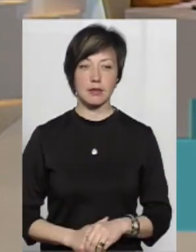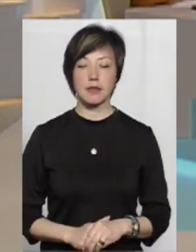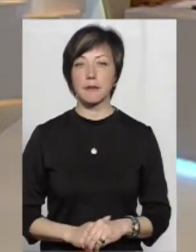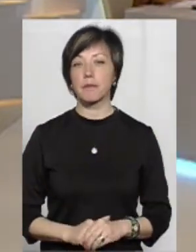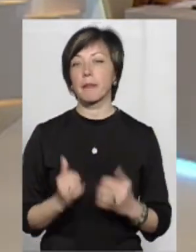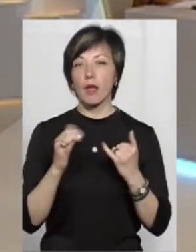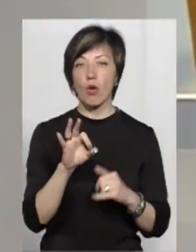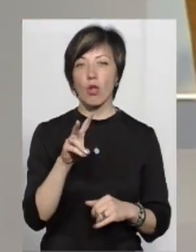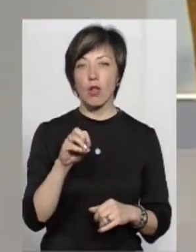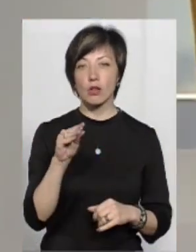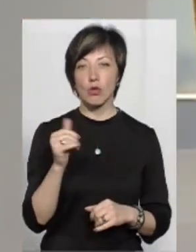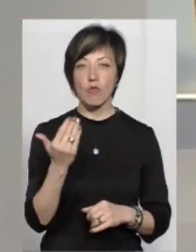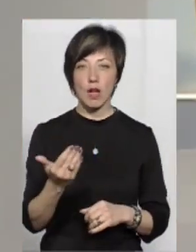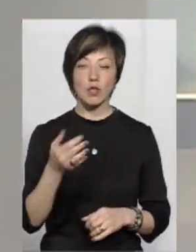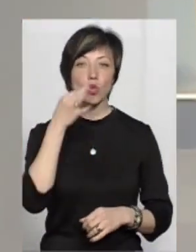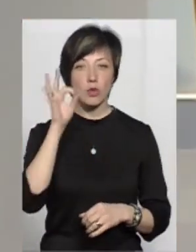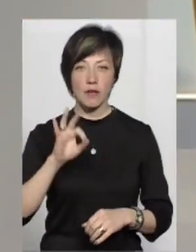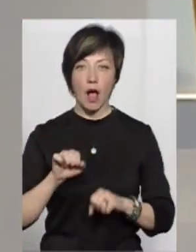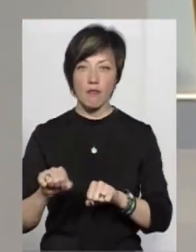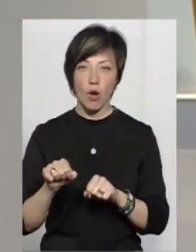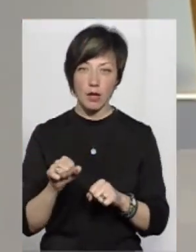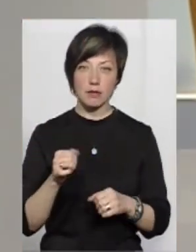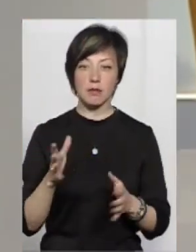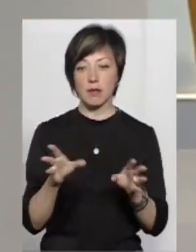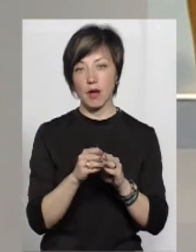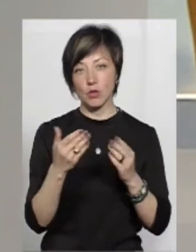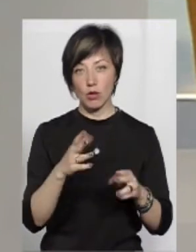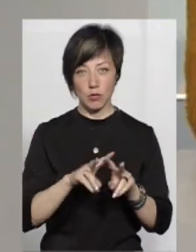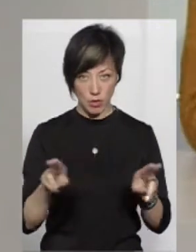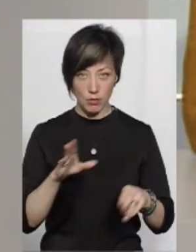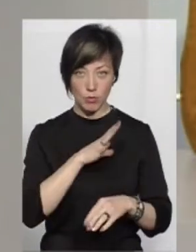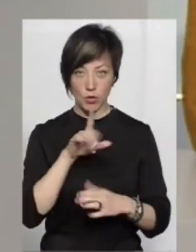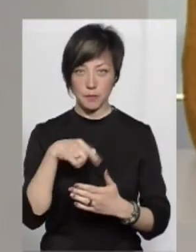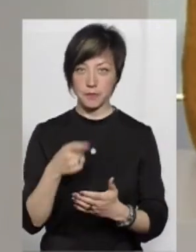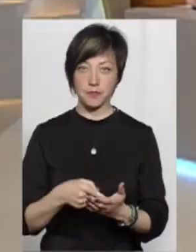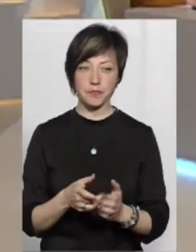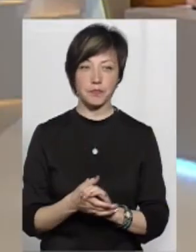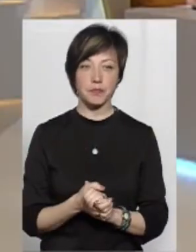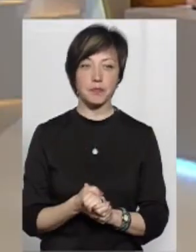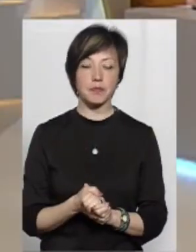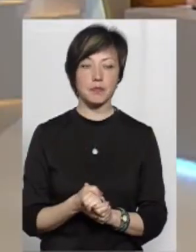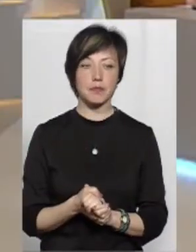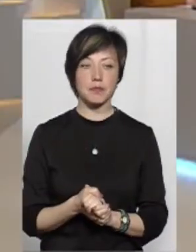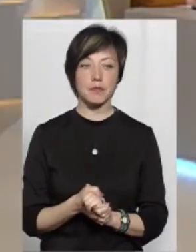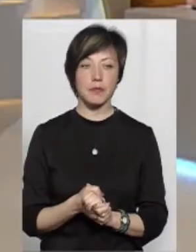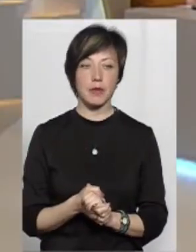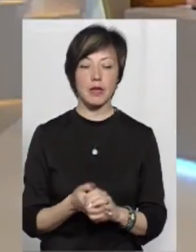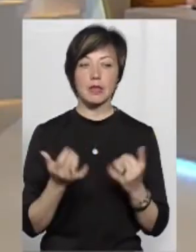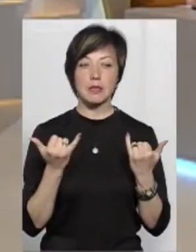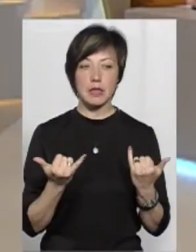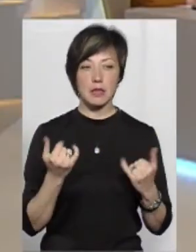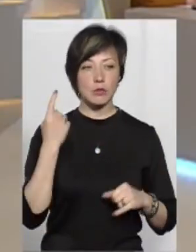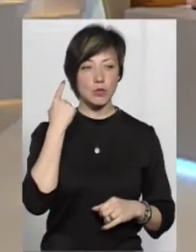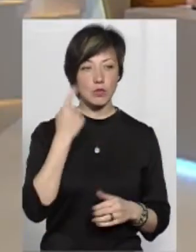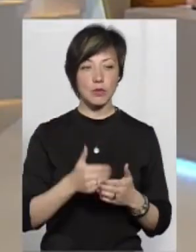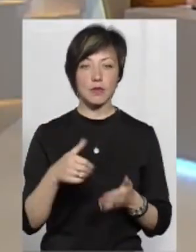Пане Олеже, а у вашій адвокатській практиці, чи можливо у практиці колег ваших, було щось подібне? Ну, наразі, оскільки ми почули